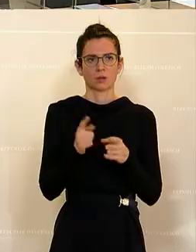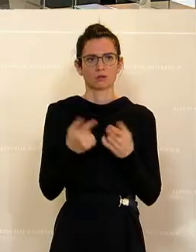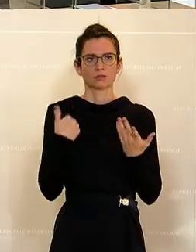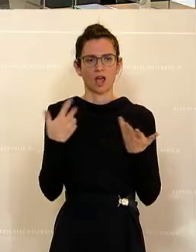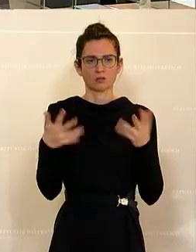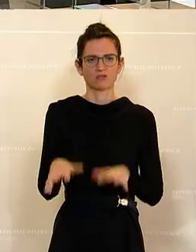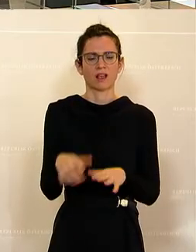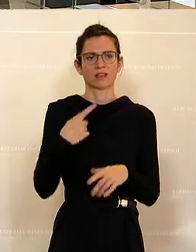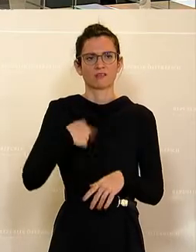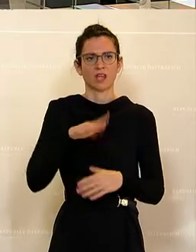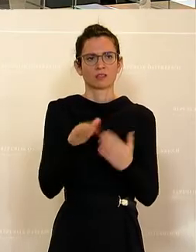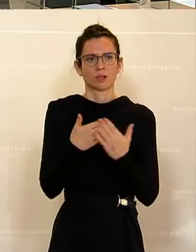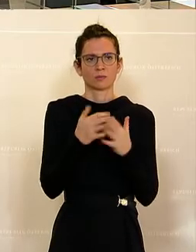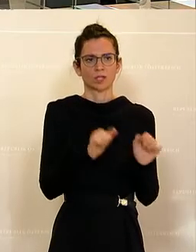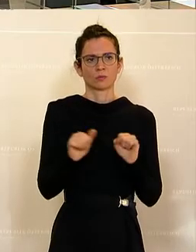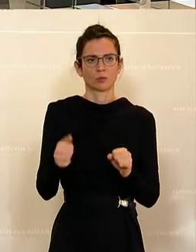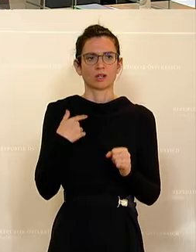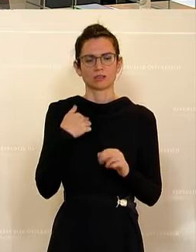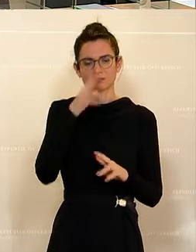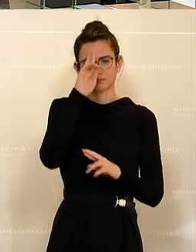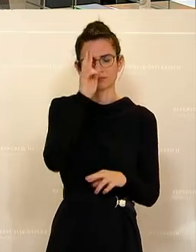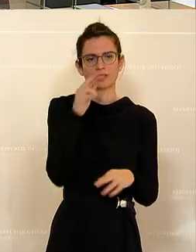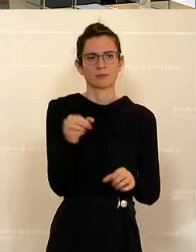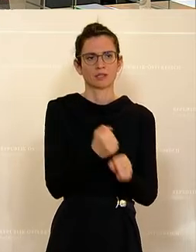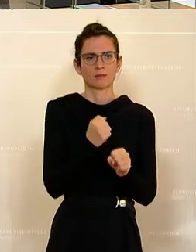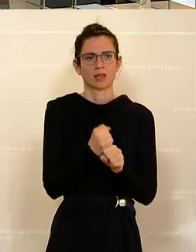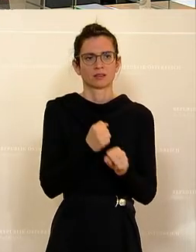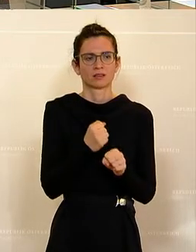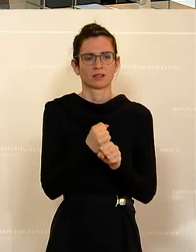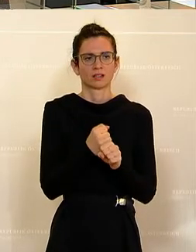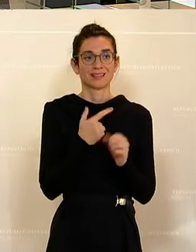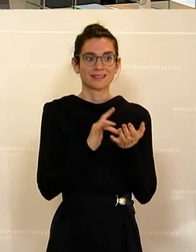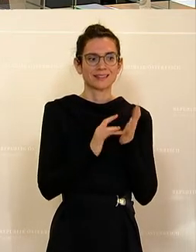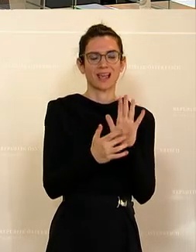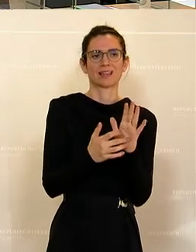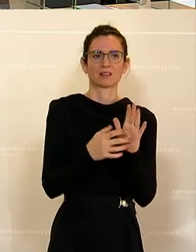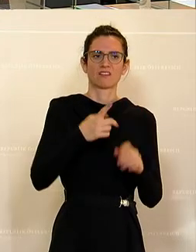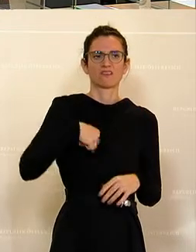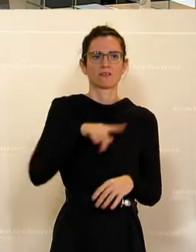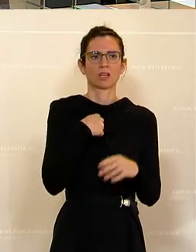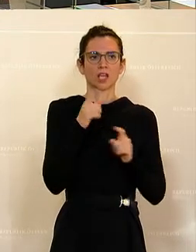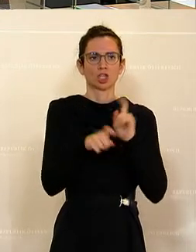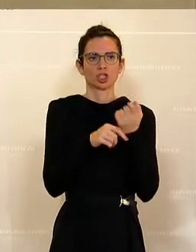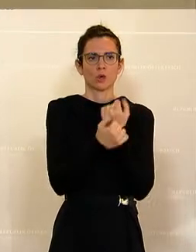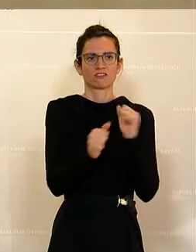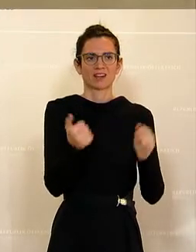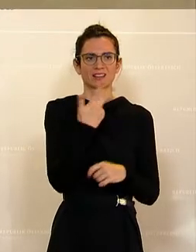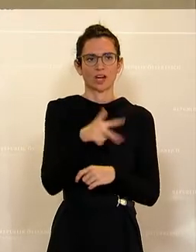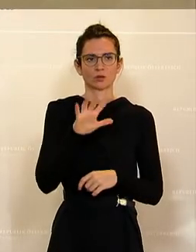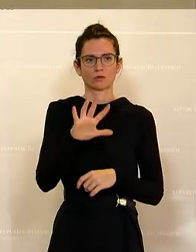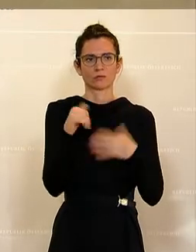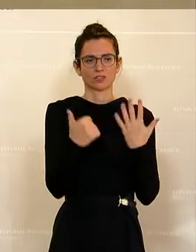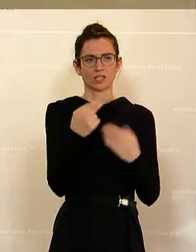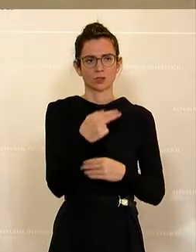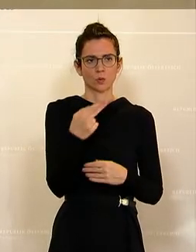Und hier bieten wir die Möglichkeit, um die Wertschätzung unserer Mitarbeitern auch zu zeigen, dass wir hier steuerfrei 365